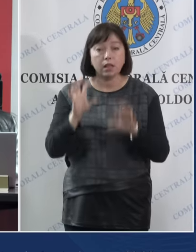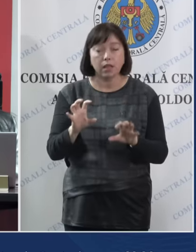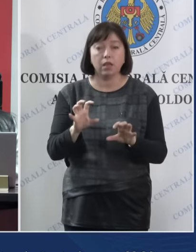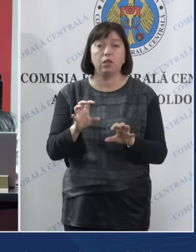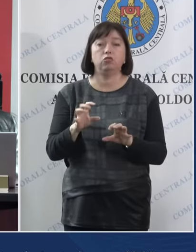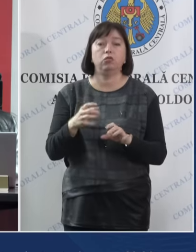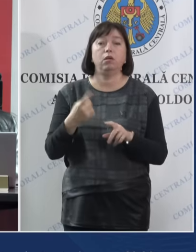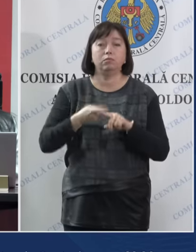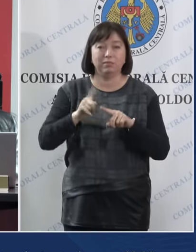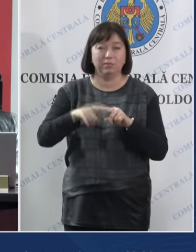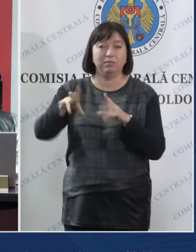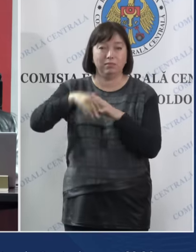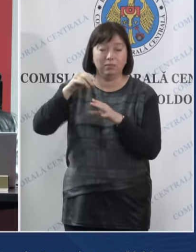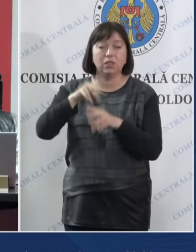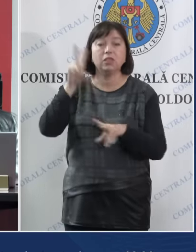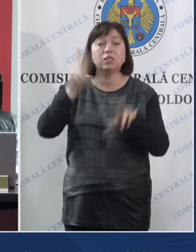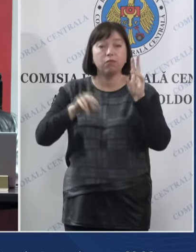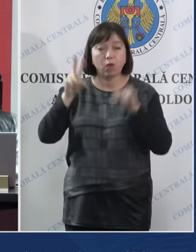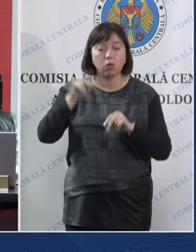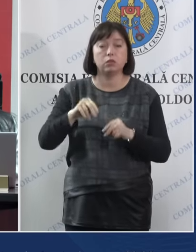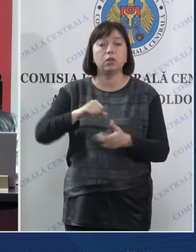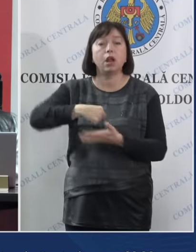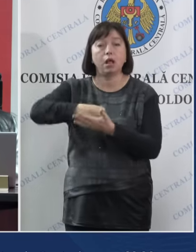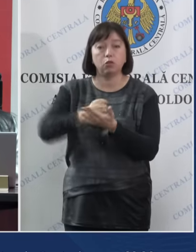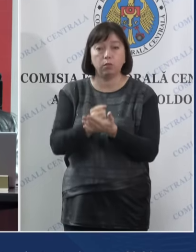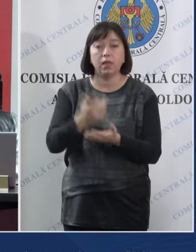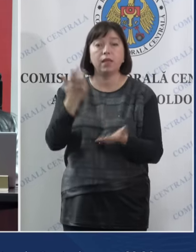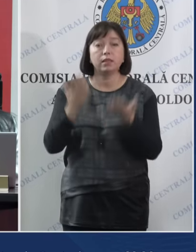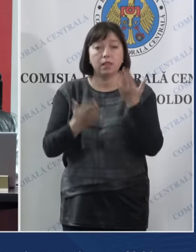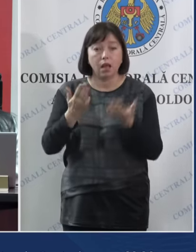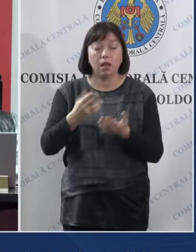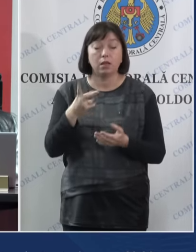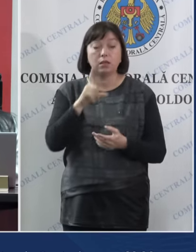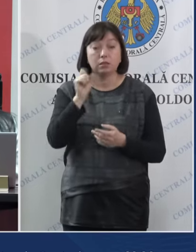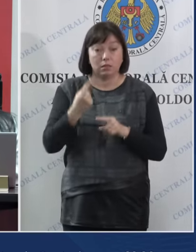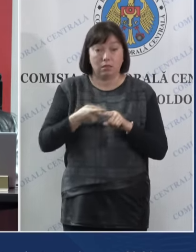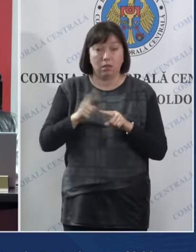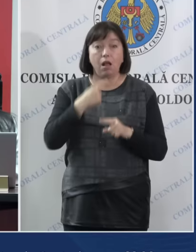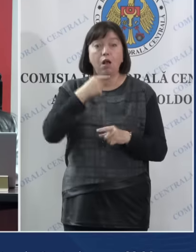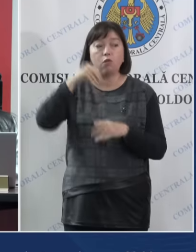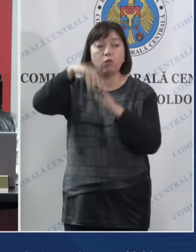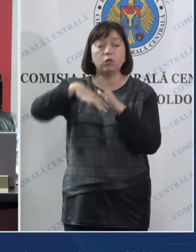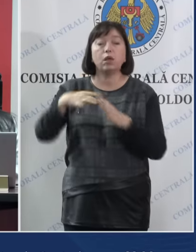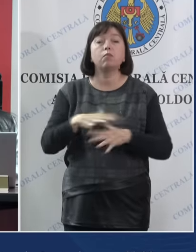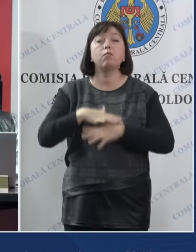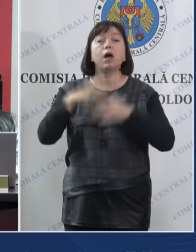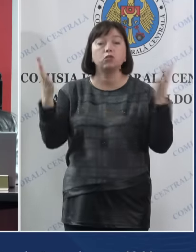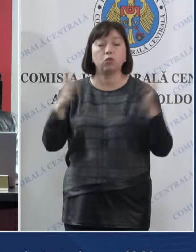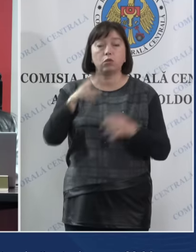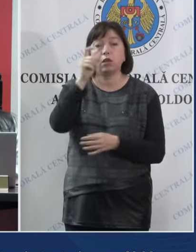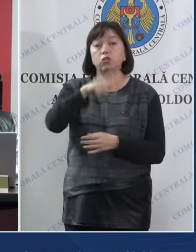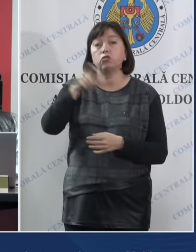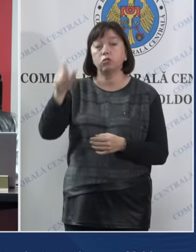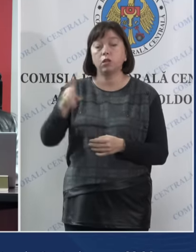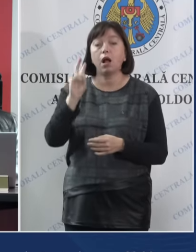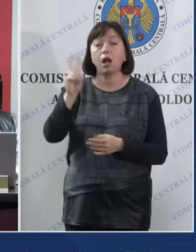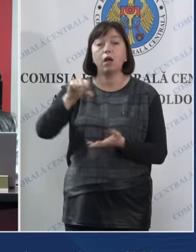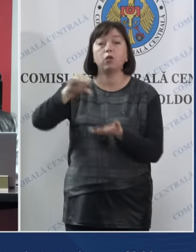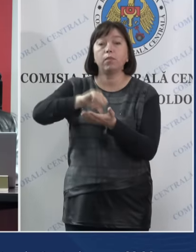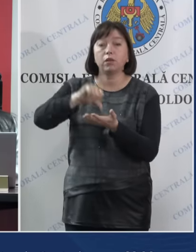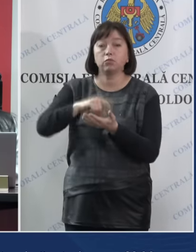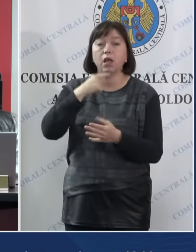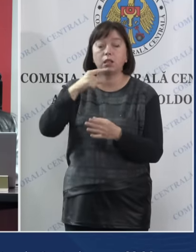plebiscitului se va considera adoptată dacă pentru aceasta au votat majoritatea cetățenilor care au